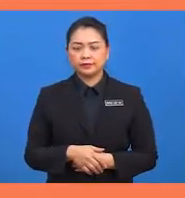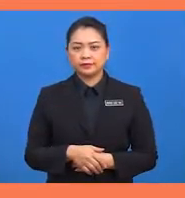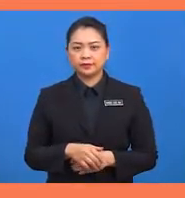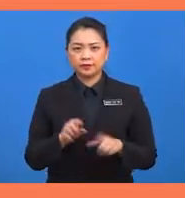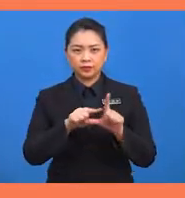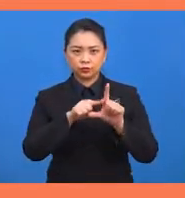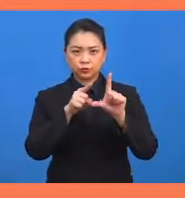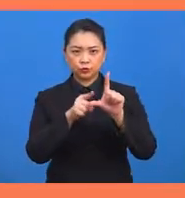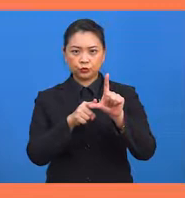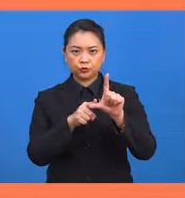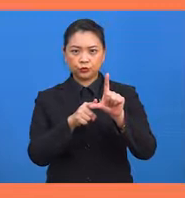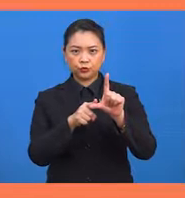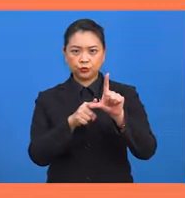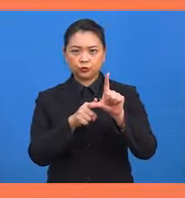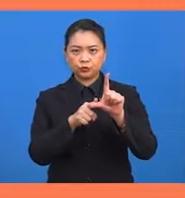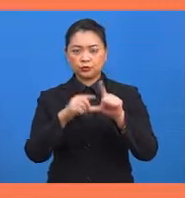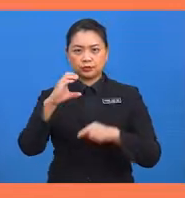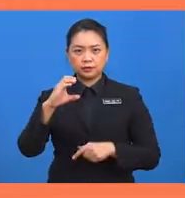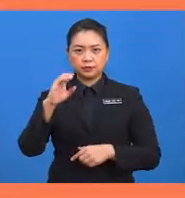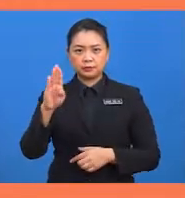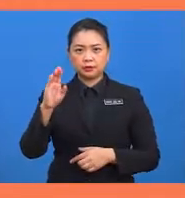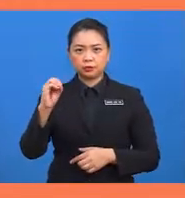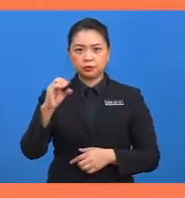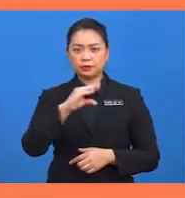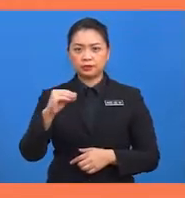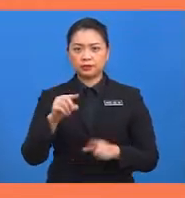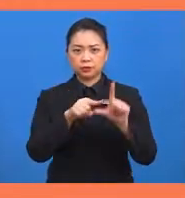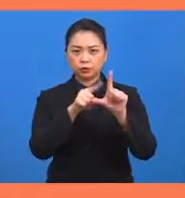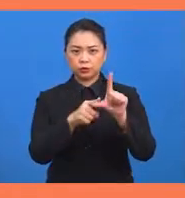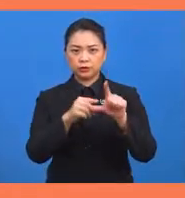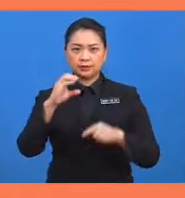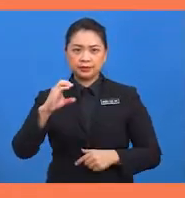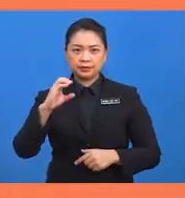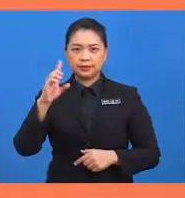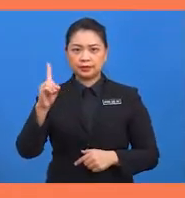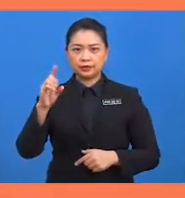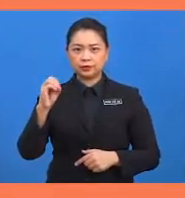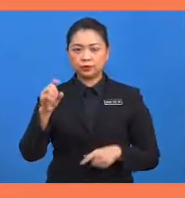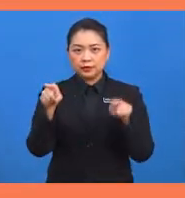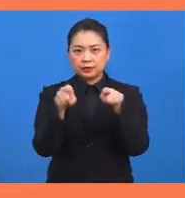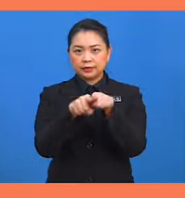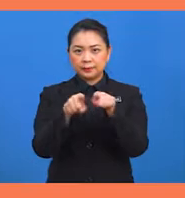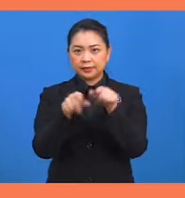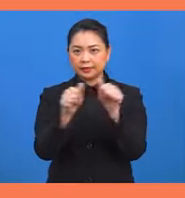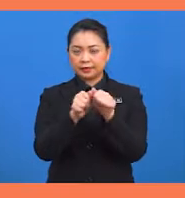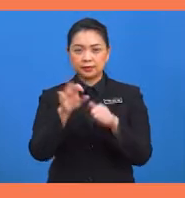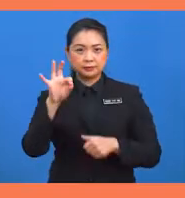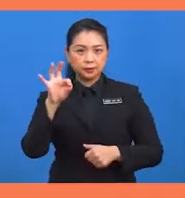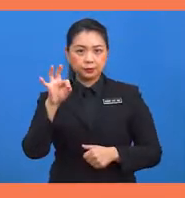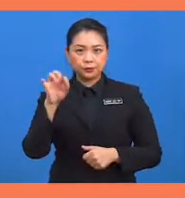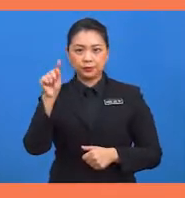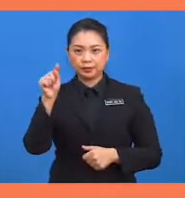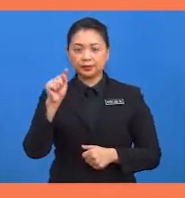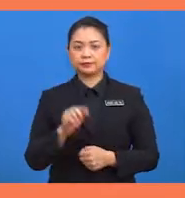Sudut CBO dan sudut CDO sama dengan 90 darjah.